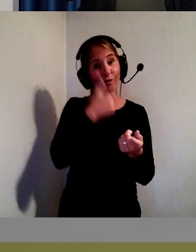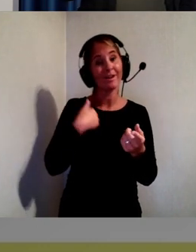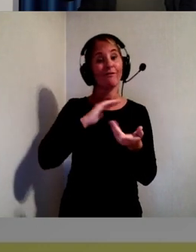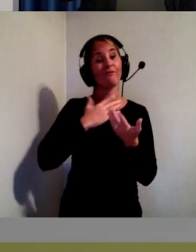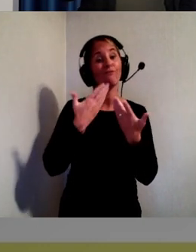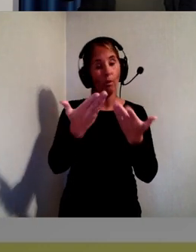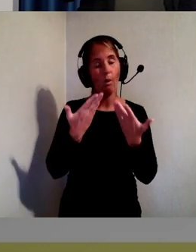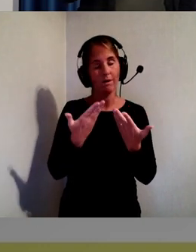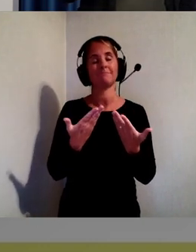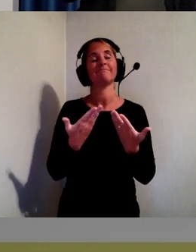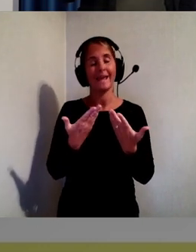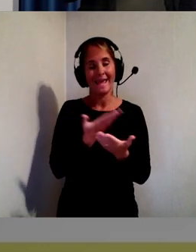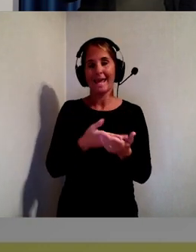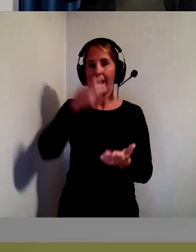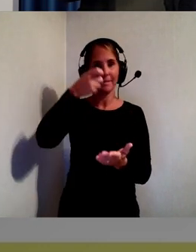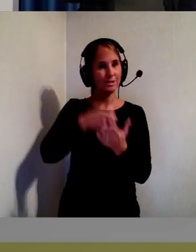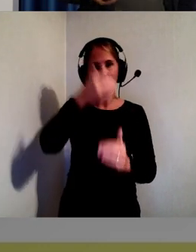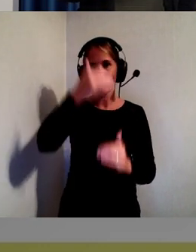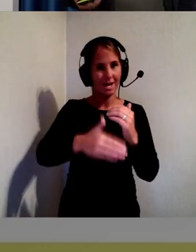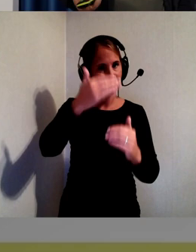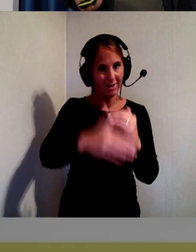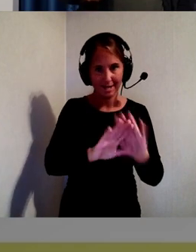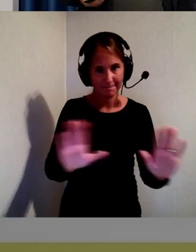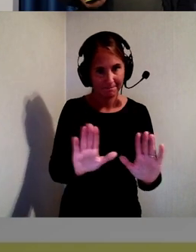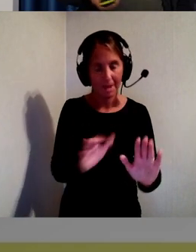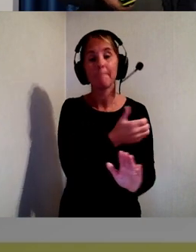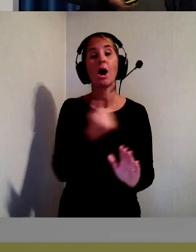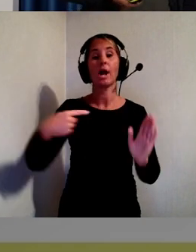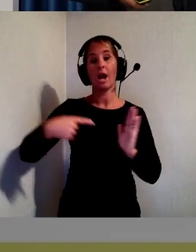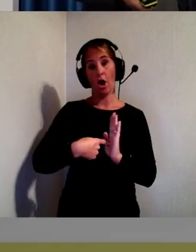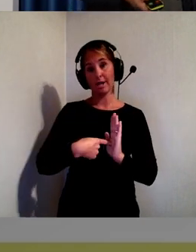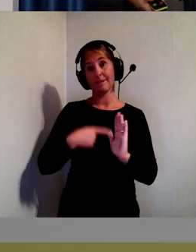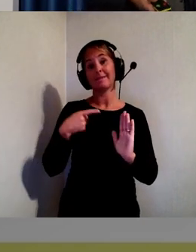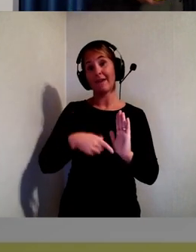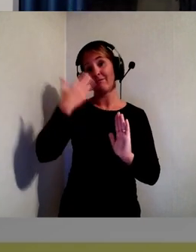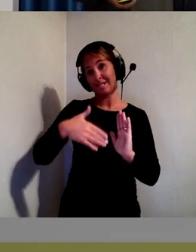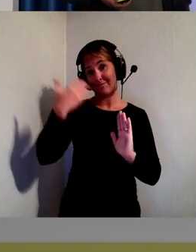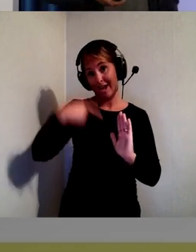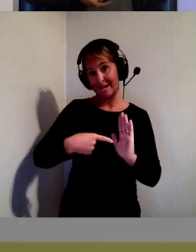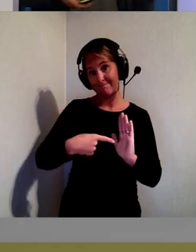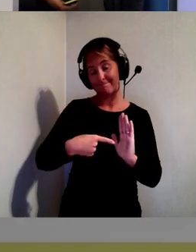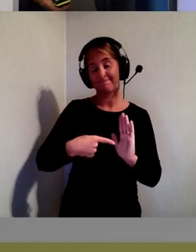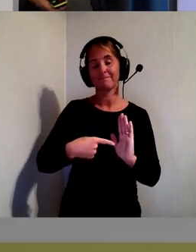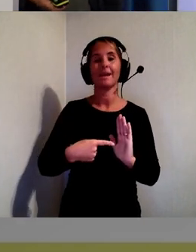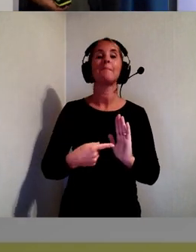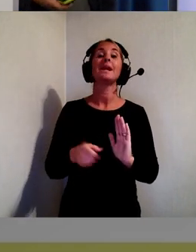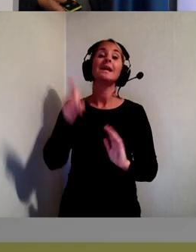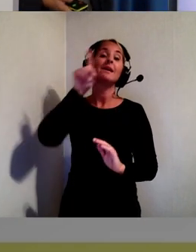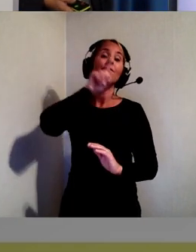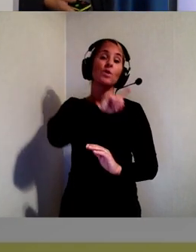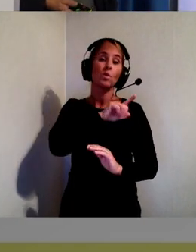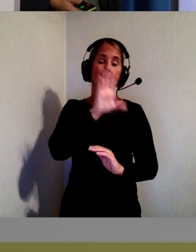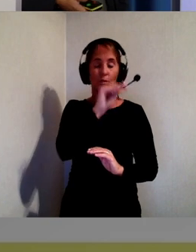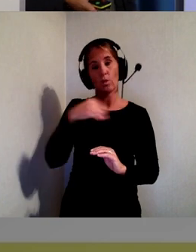beslut är fattade förutom om lagen. Den finns ju. Men redan förra året så avsattes det